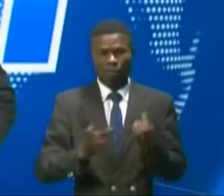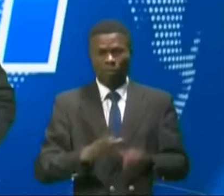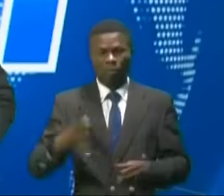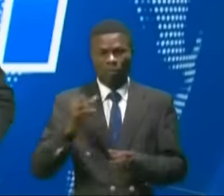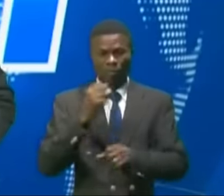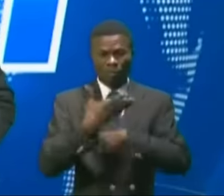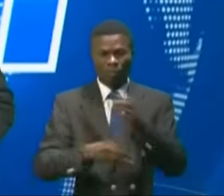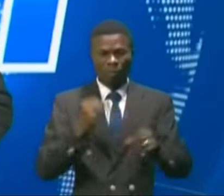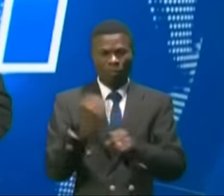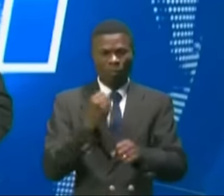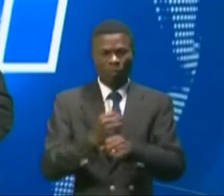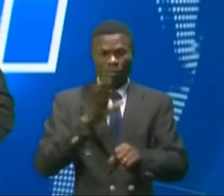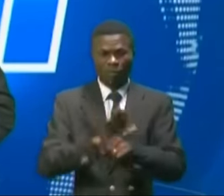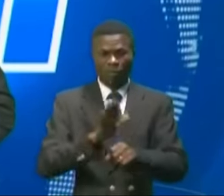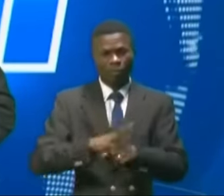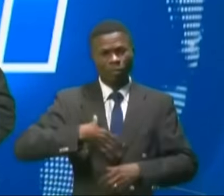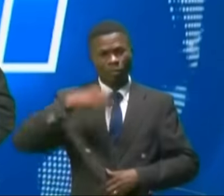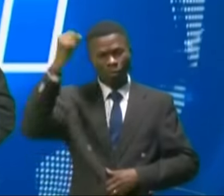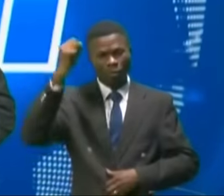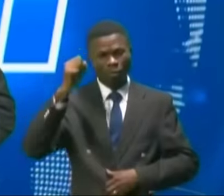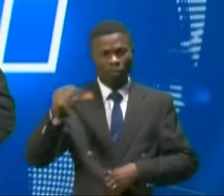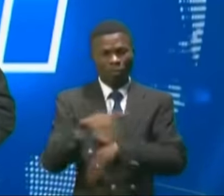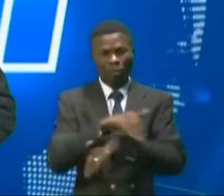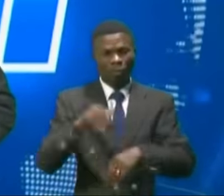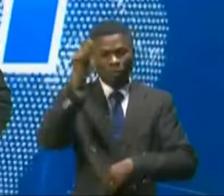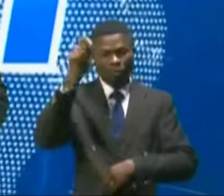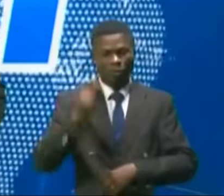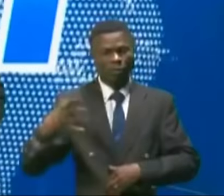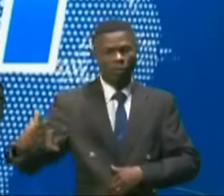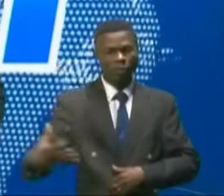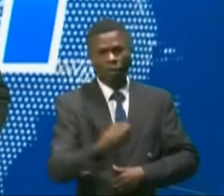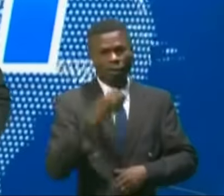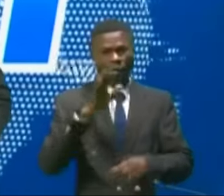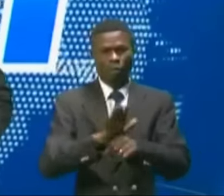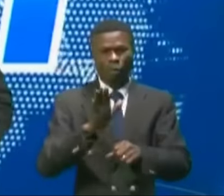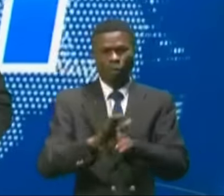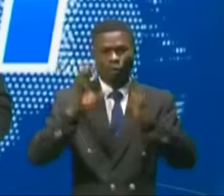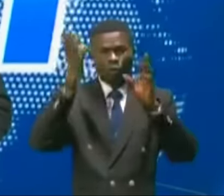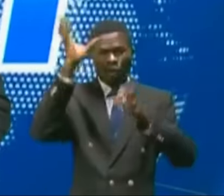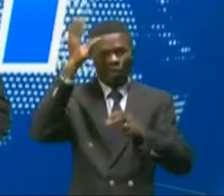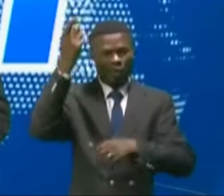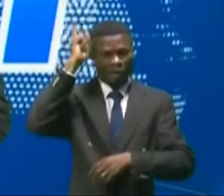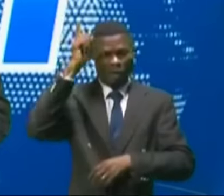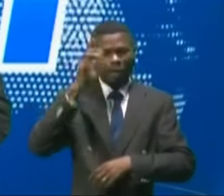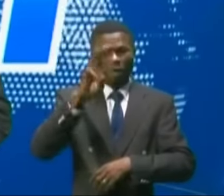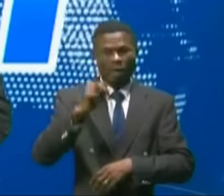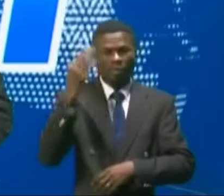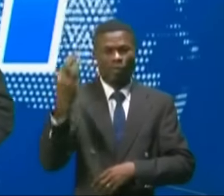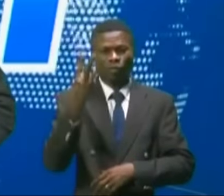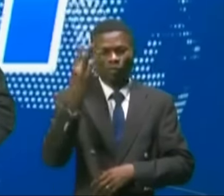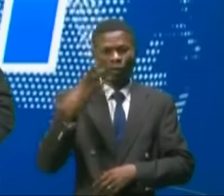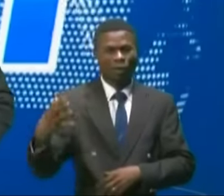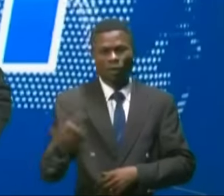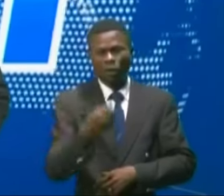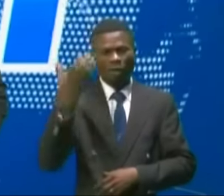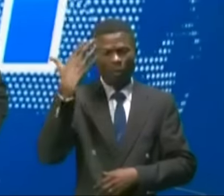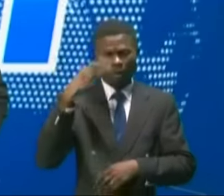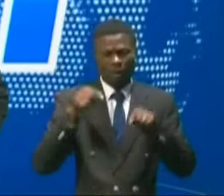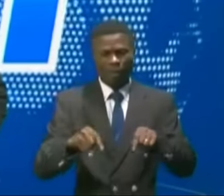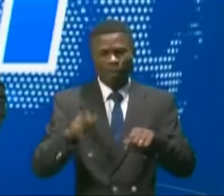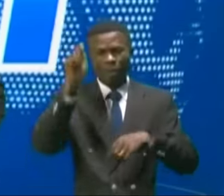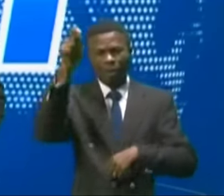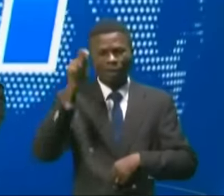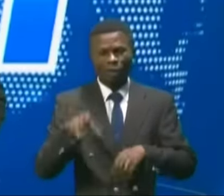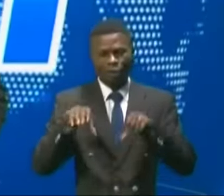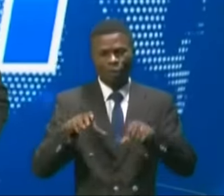enregistrent des prouesses au front. Ces voyants soldats viennent de récupérer des territoires autrefois occupés par les rebelles de